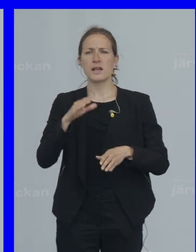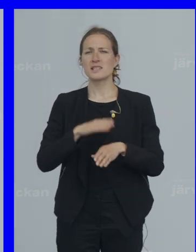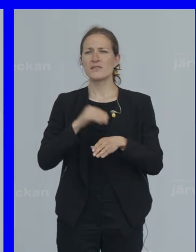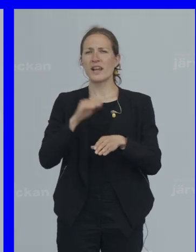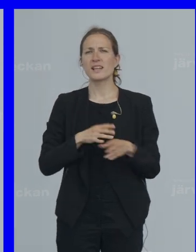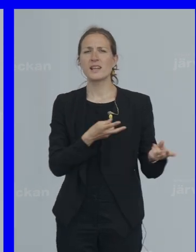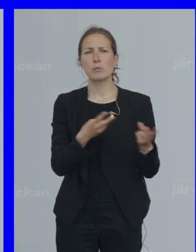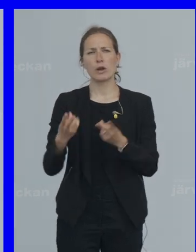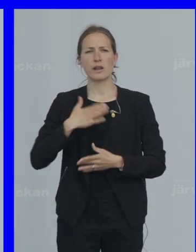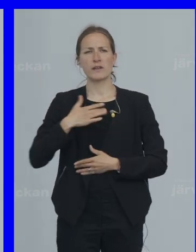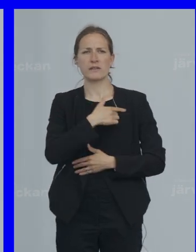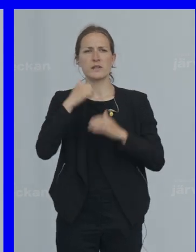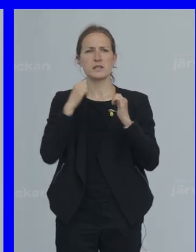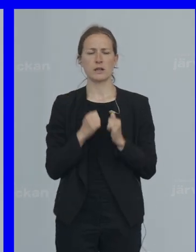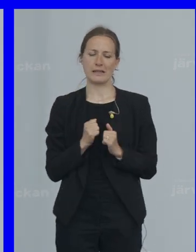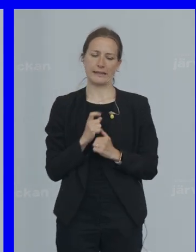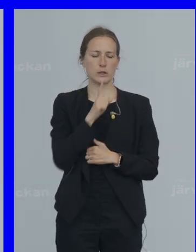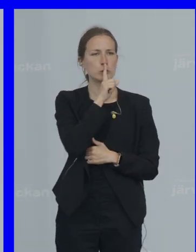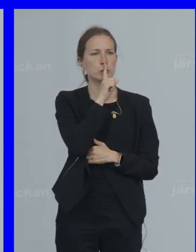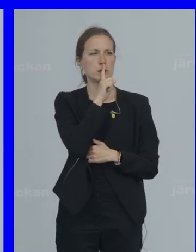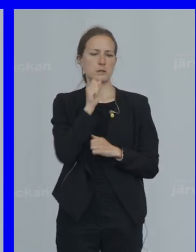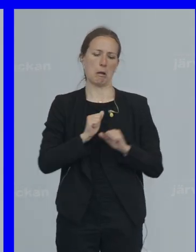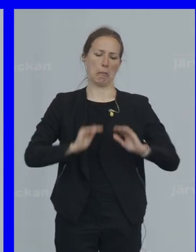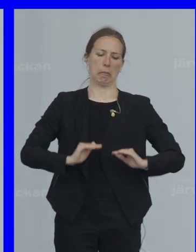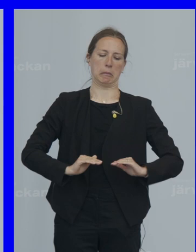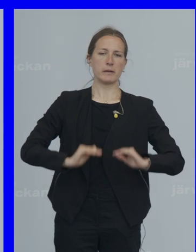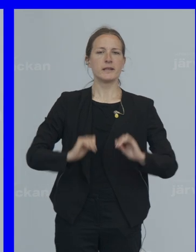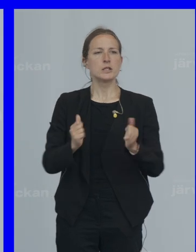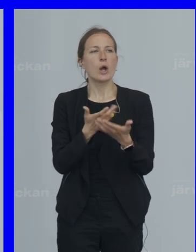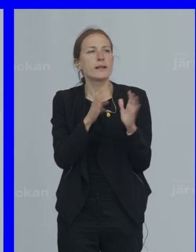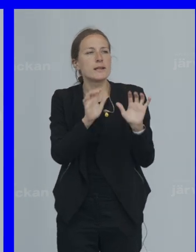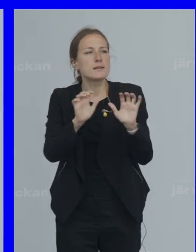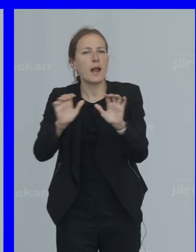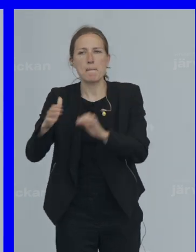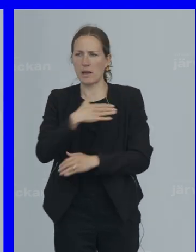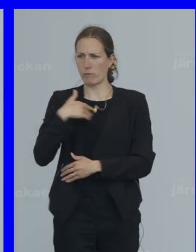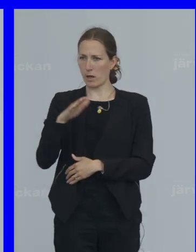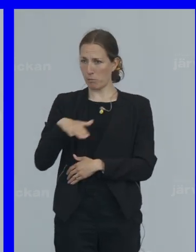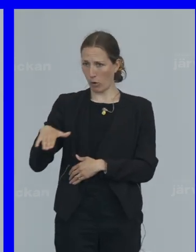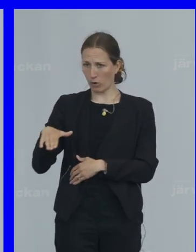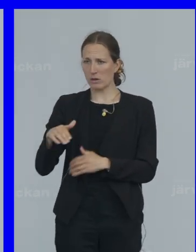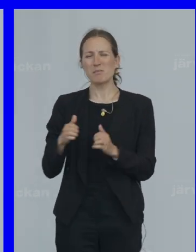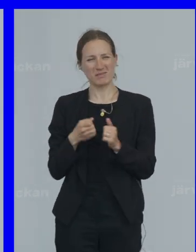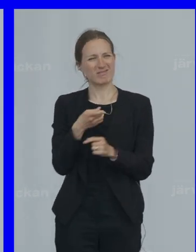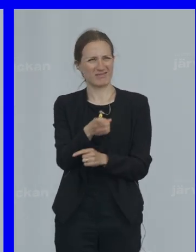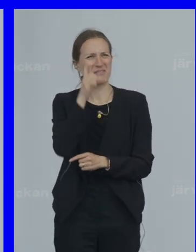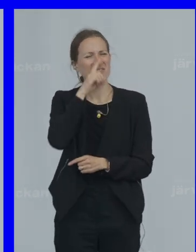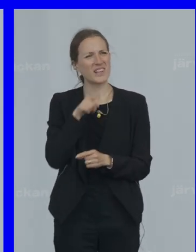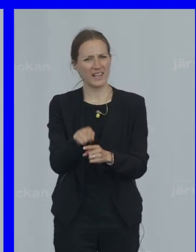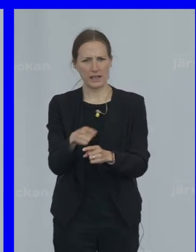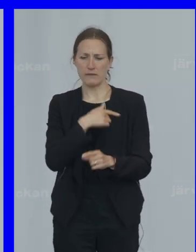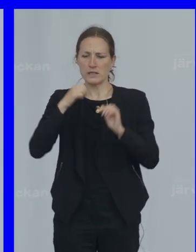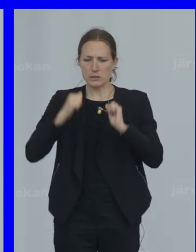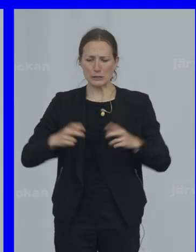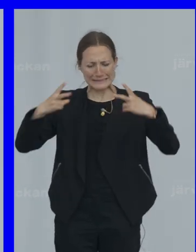Sverigedemokraterna Vill att vi ska prata tyst Om detta För att vi inte ska skrämma barnen Men de har fel Vi ska